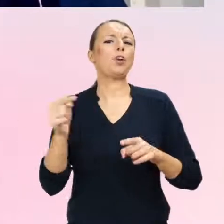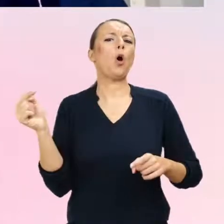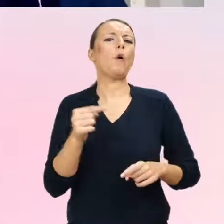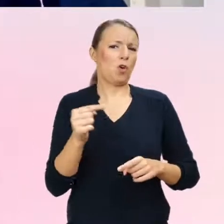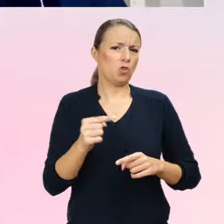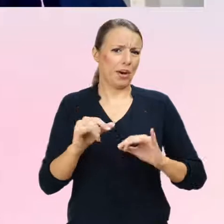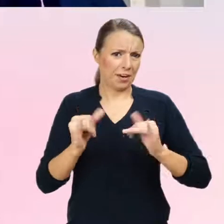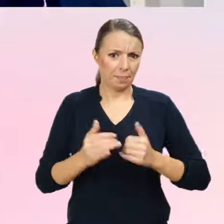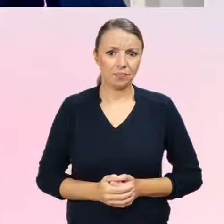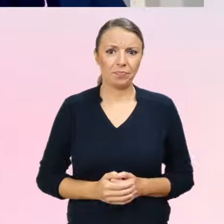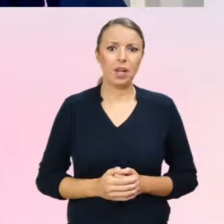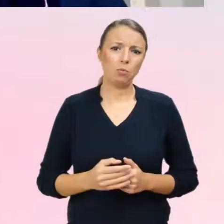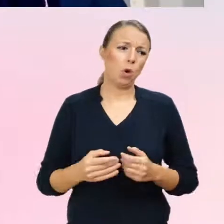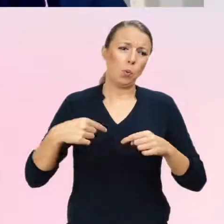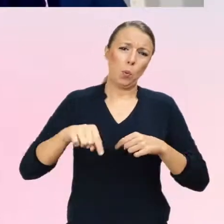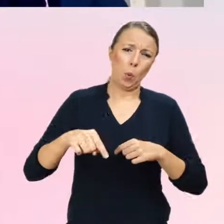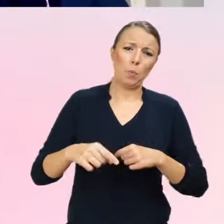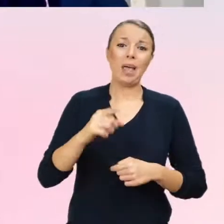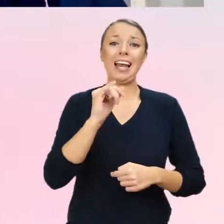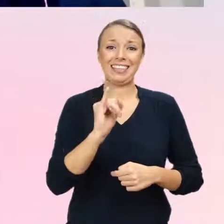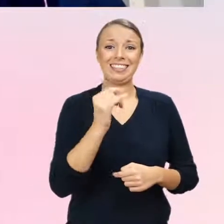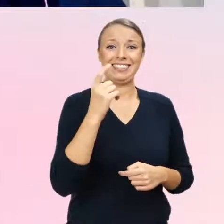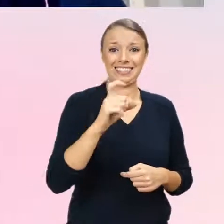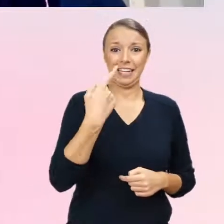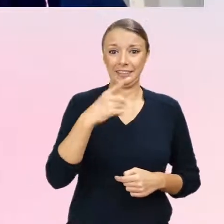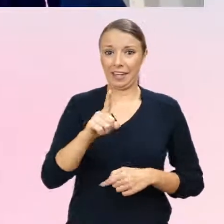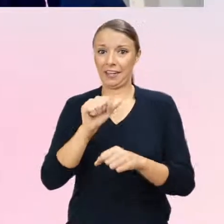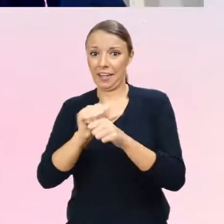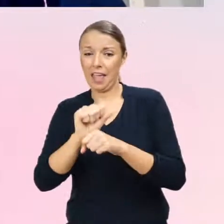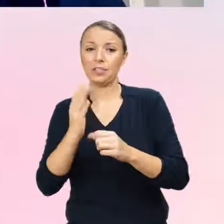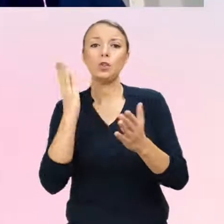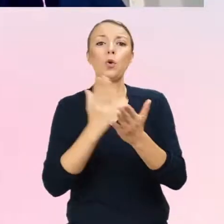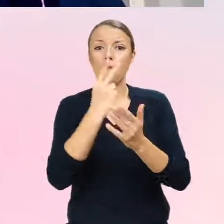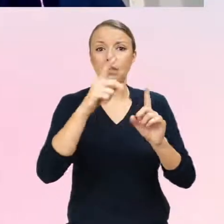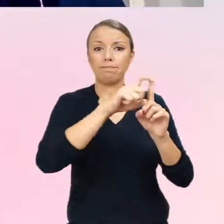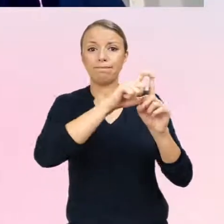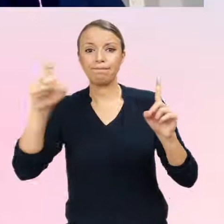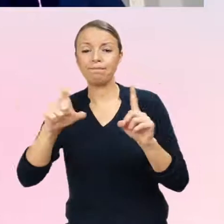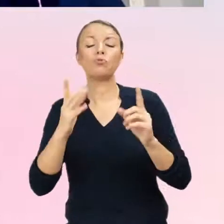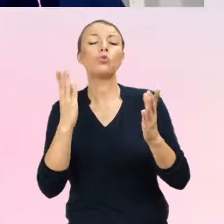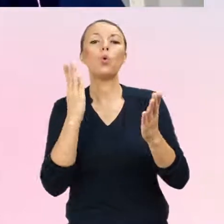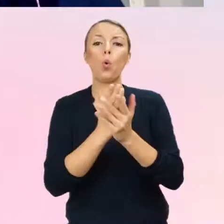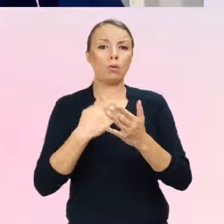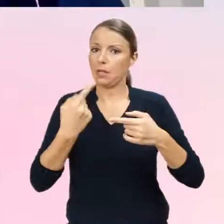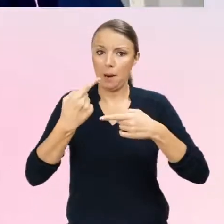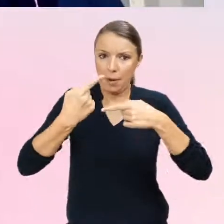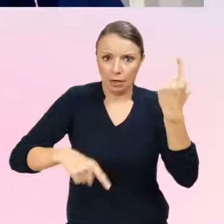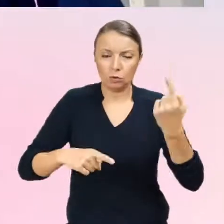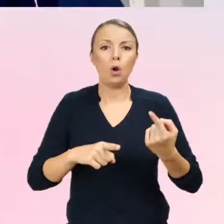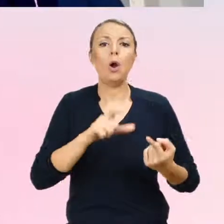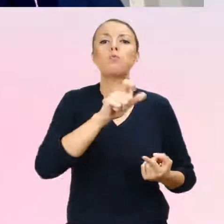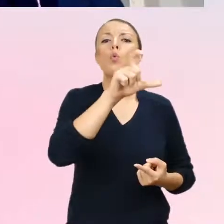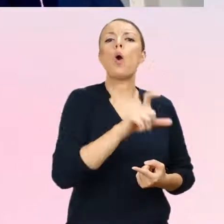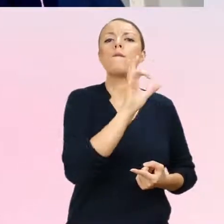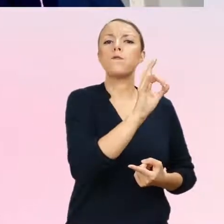W ICD-11 mamy już definicję związaną z niezgodnością ze względu na płeć w dzieciństwie, która